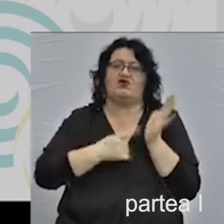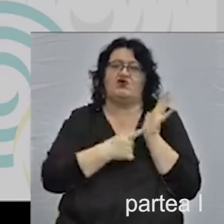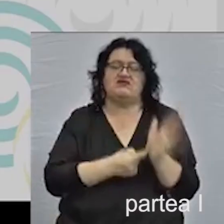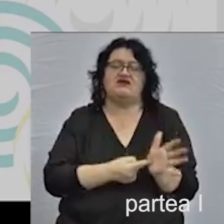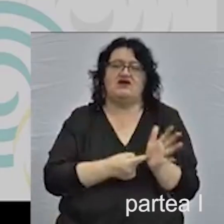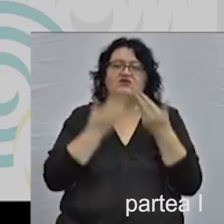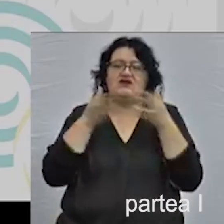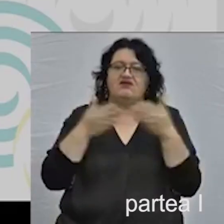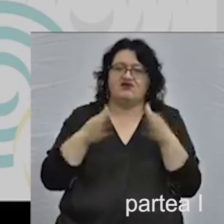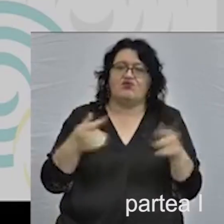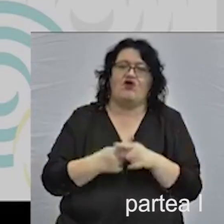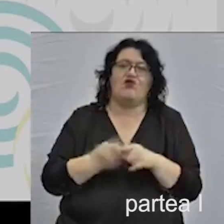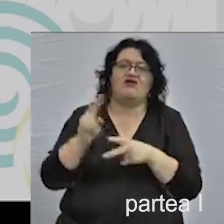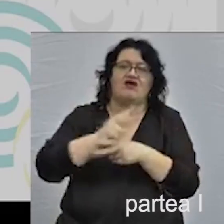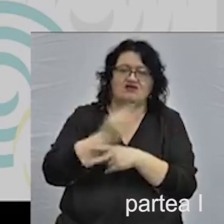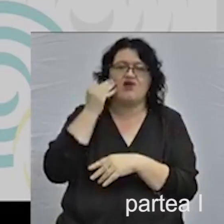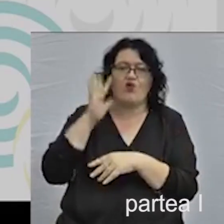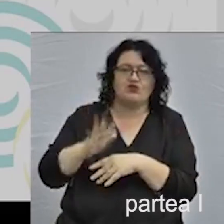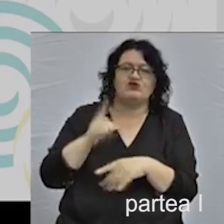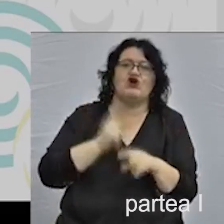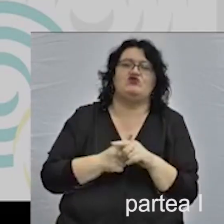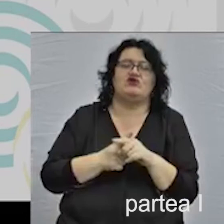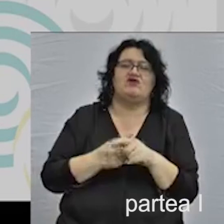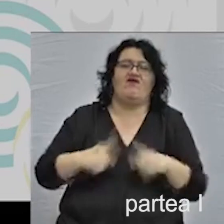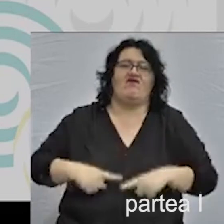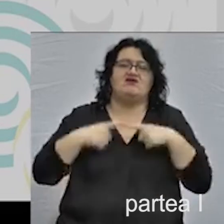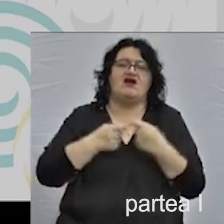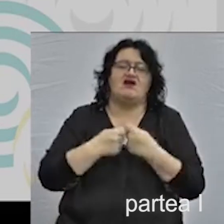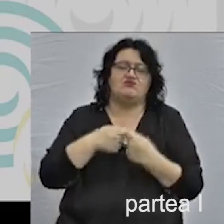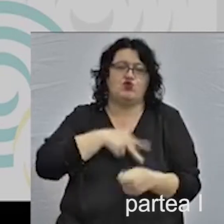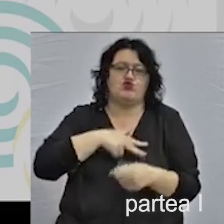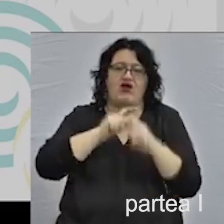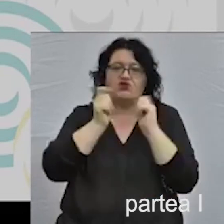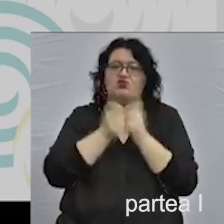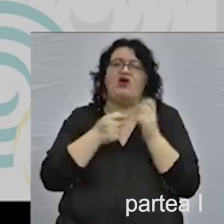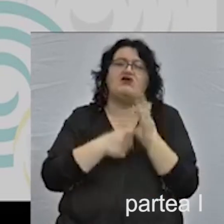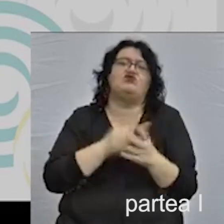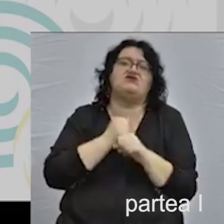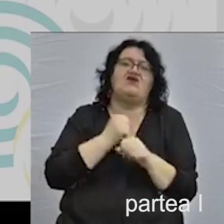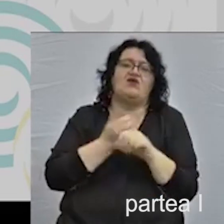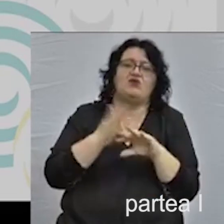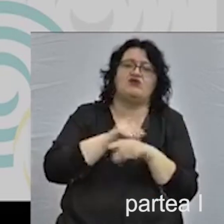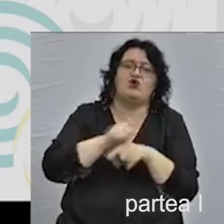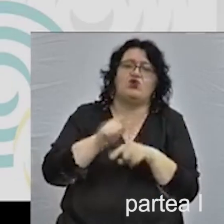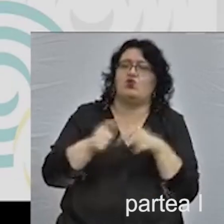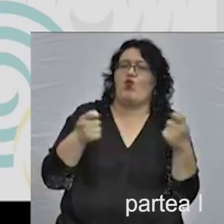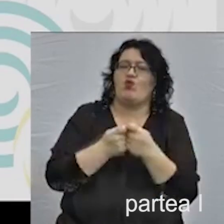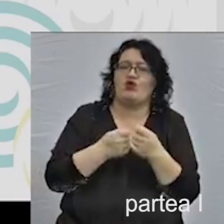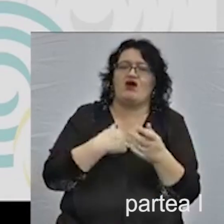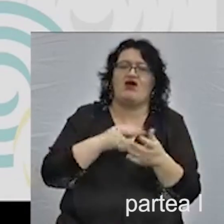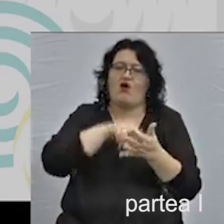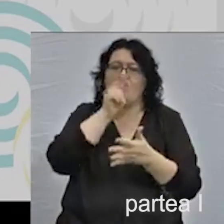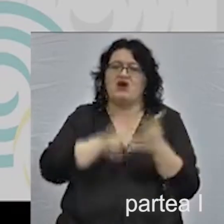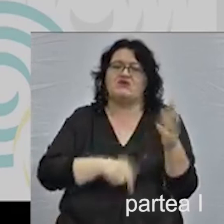redescoperim, tradițiile, obiceiurile, viața socială, Toate acestea aveau foarte multe elemente comune care au permis